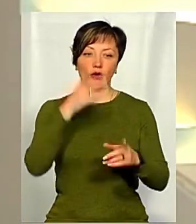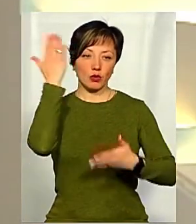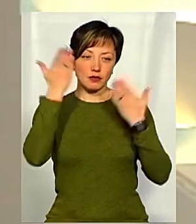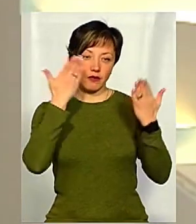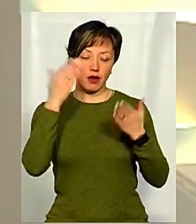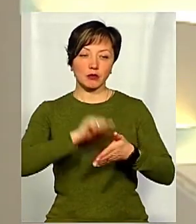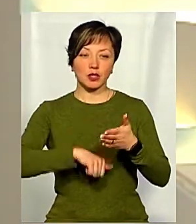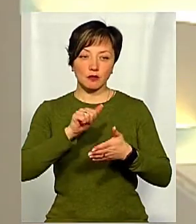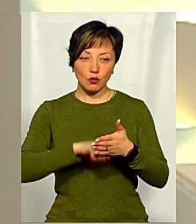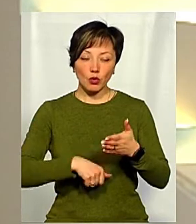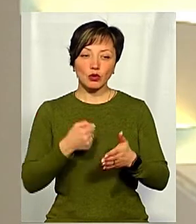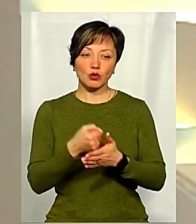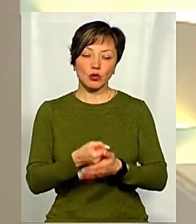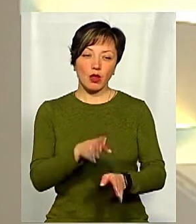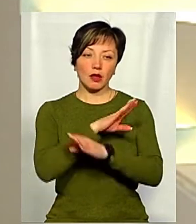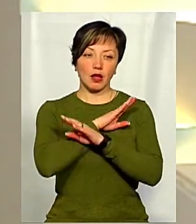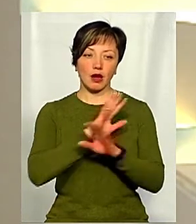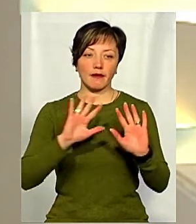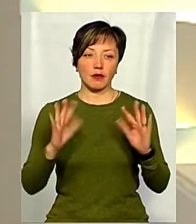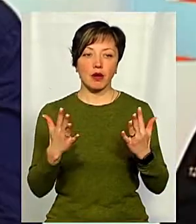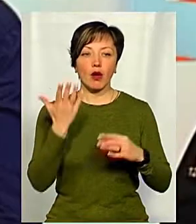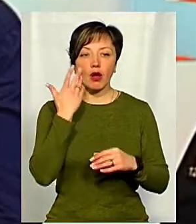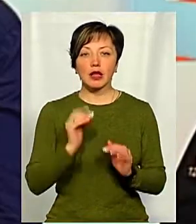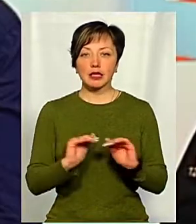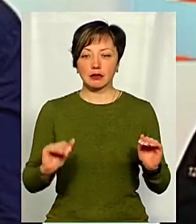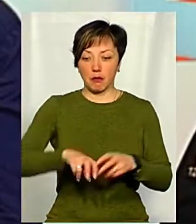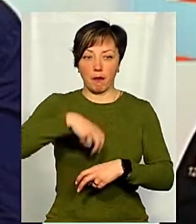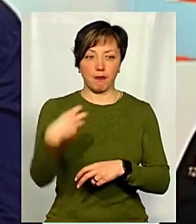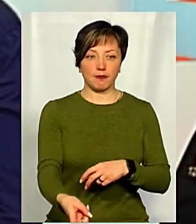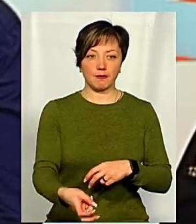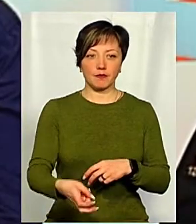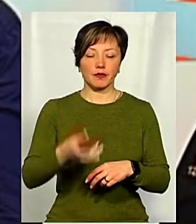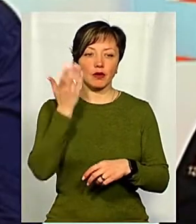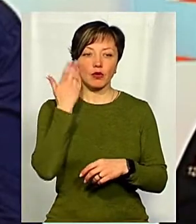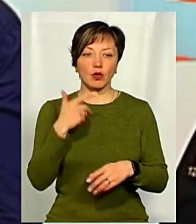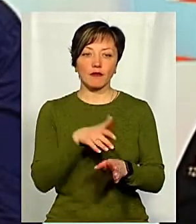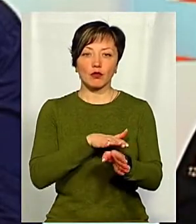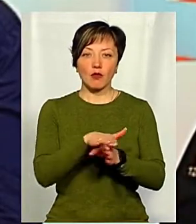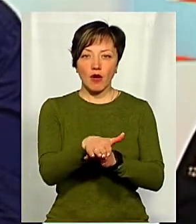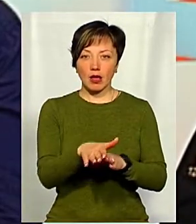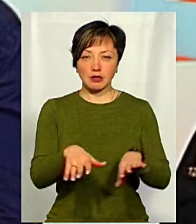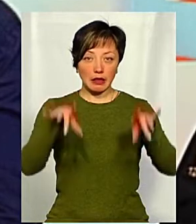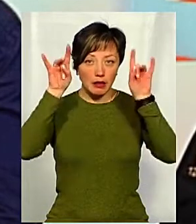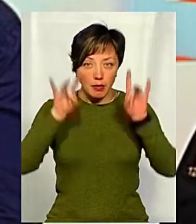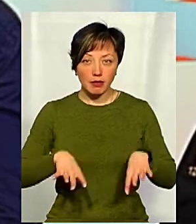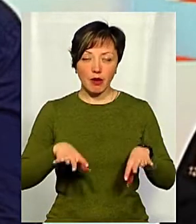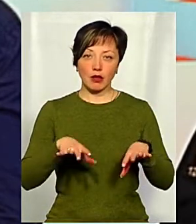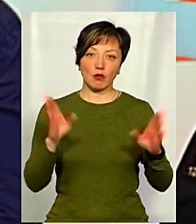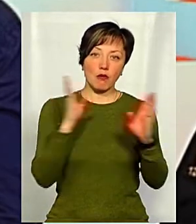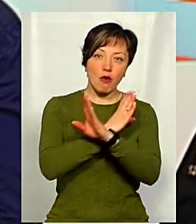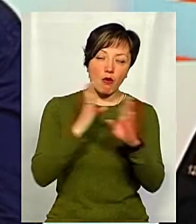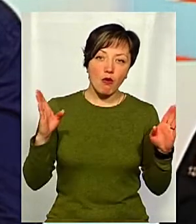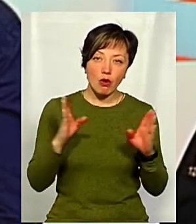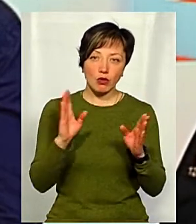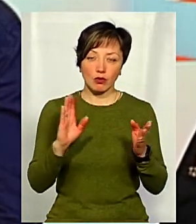розваги призводять, як правило, до летальних випадків, коли діти зриваються, коли відбуваються непередбачувані чи погодні